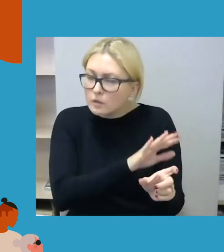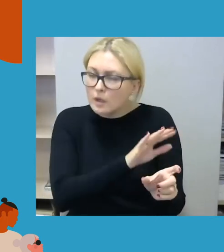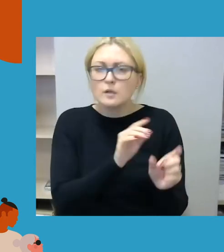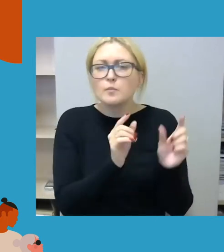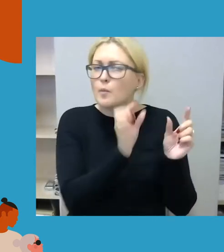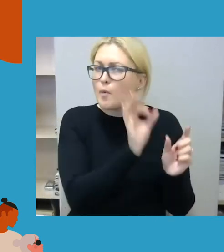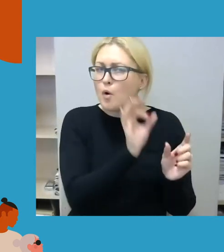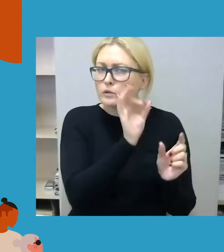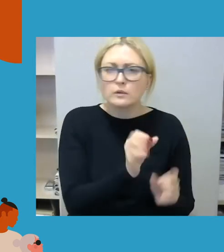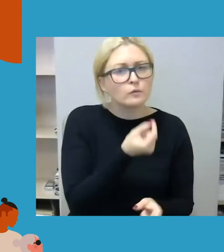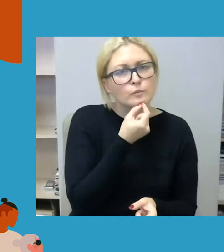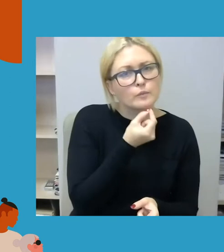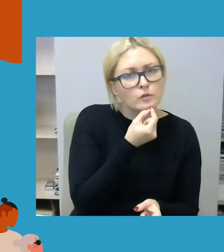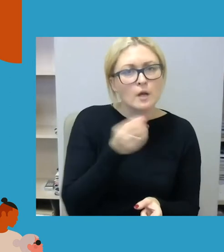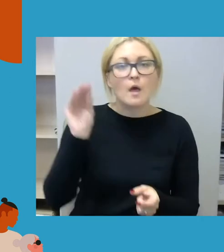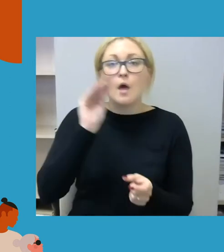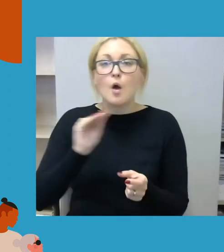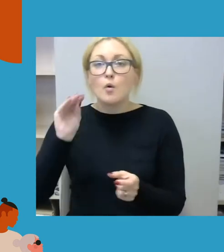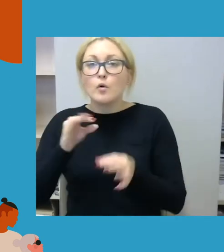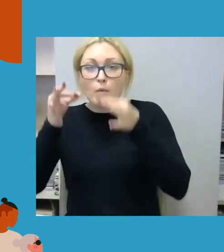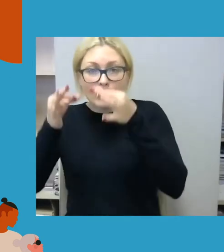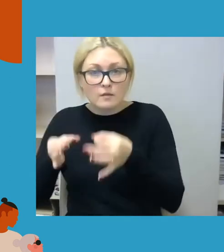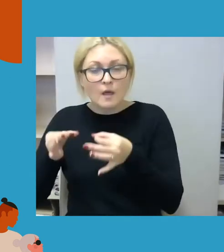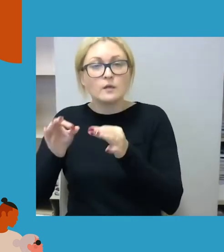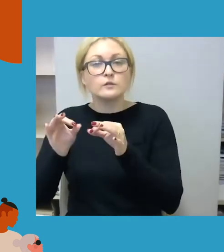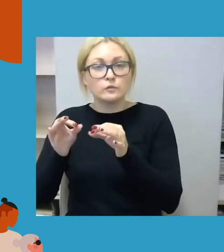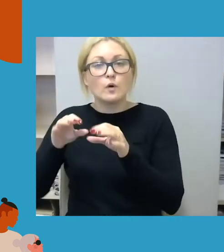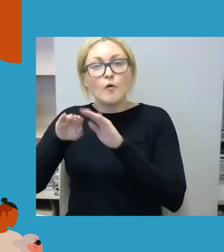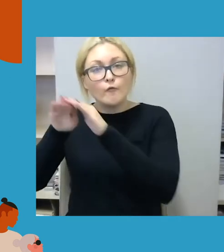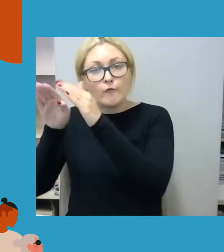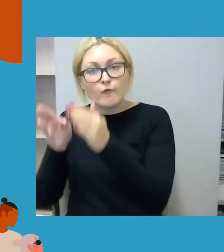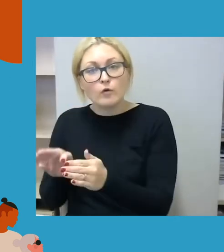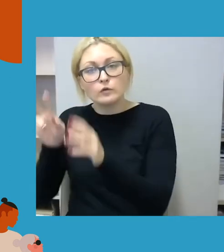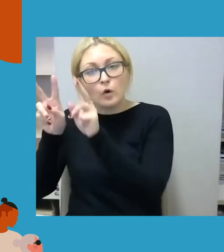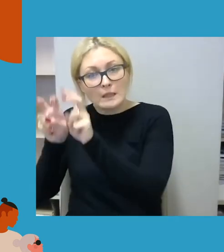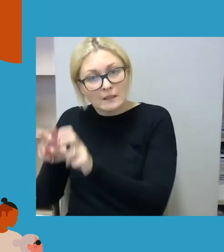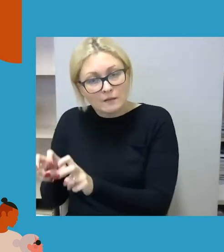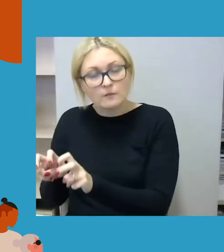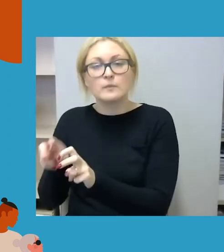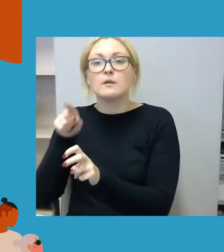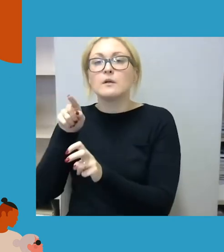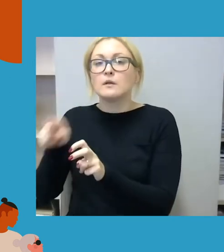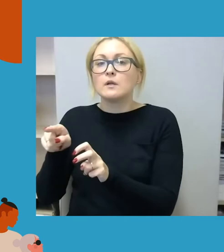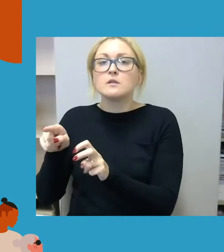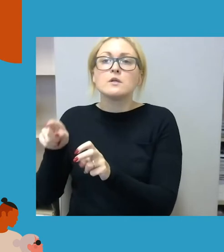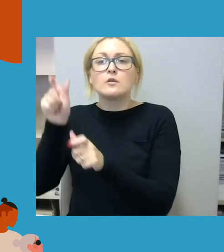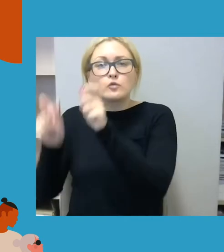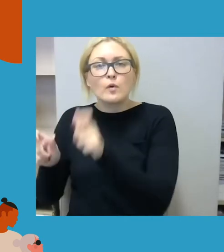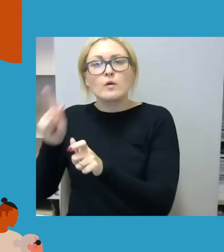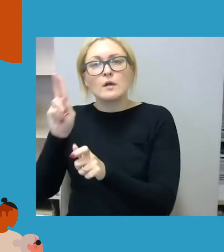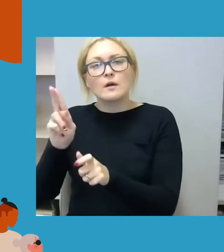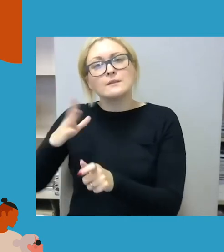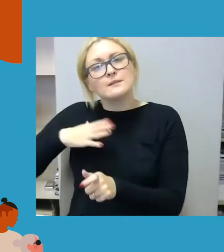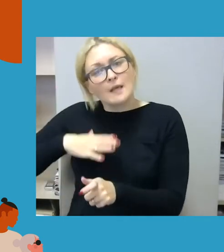Europos žmogaus teisių fondų atliktas tyrimas atskleidė, jog neapykantos nusikaltimų aukos nėra patenkintos valdžios